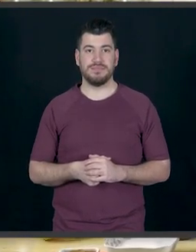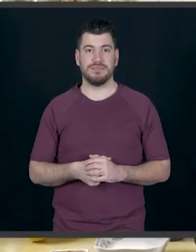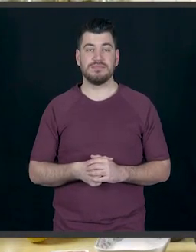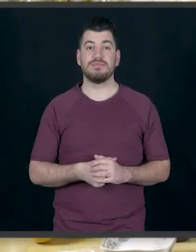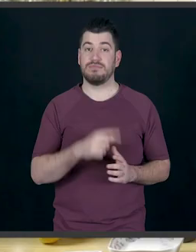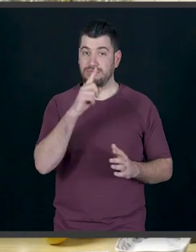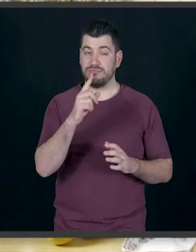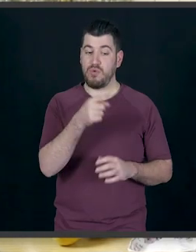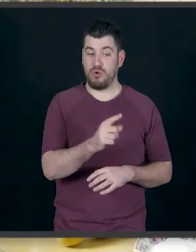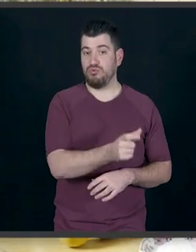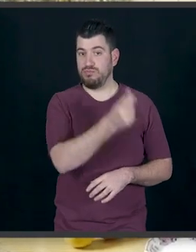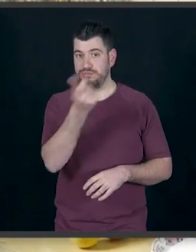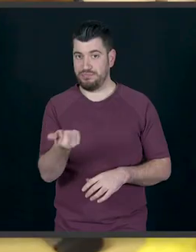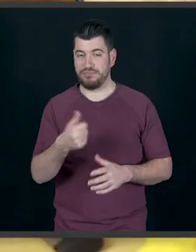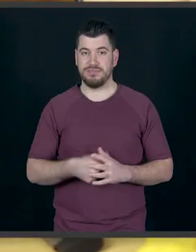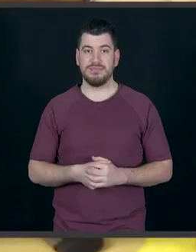Ένας.